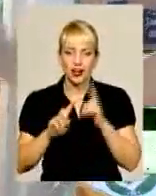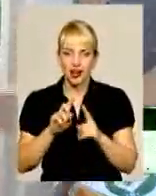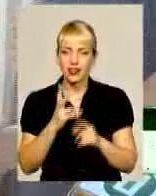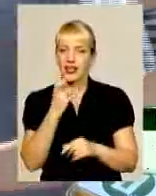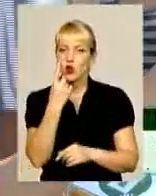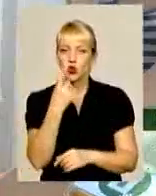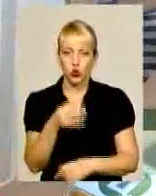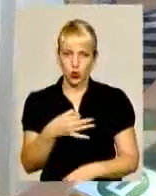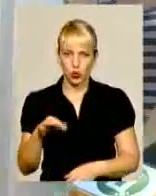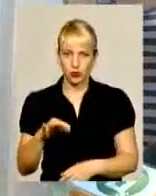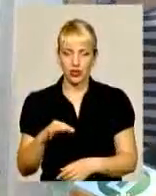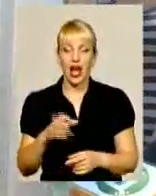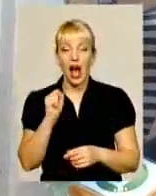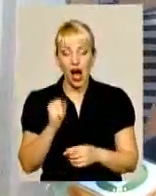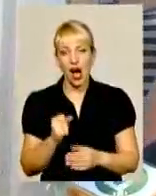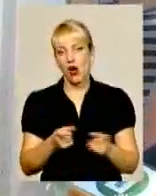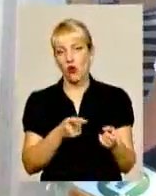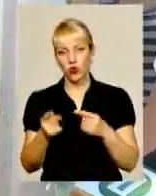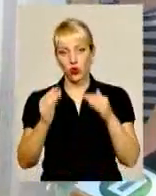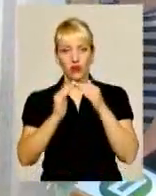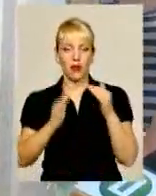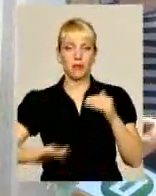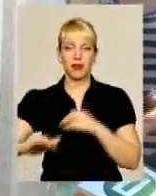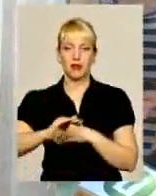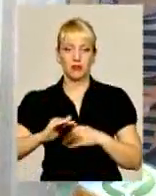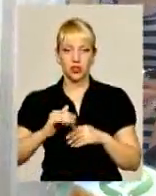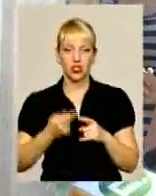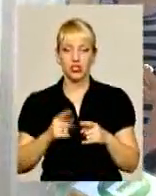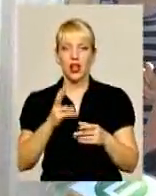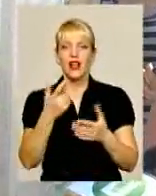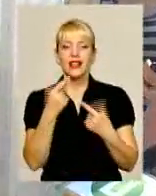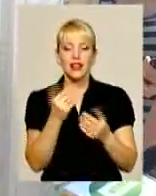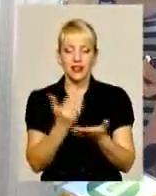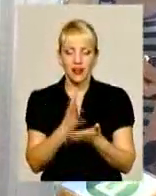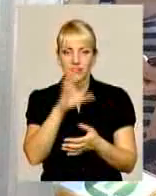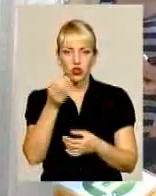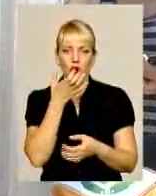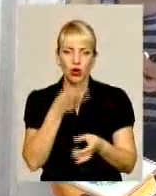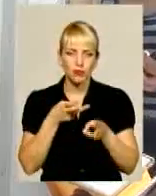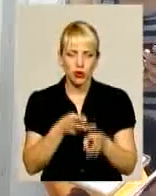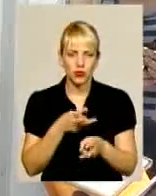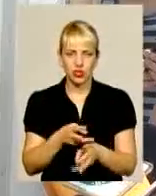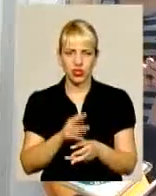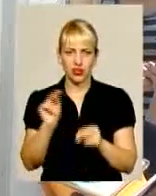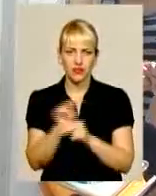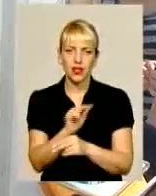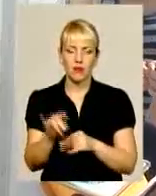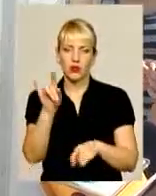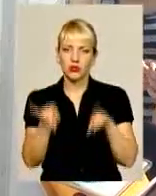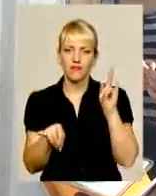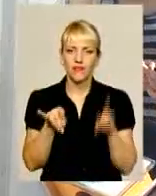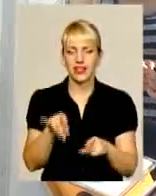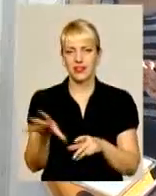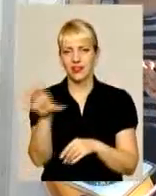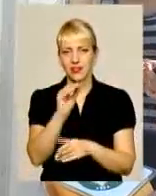вже готове все приміщення, звичайно, з комунікаціями, з обігрівом, з ремонтом, з вікнами.